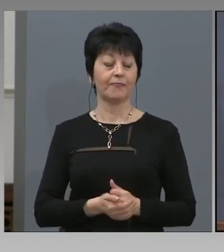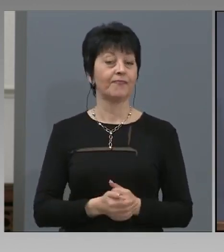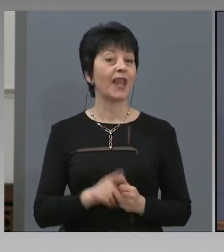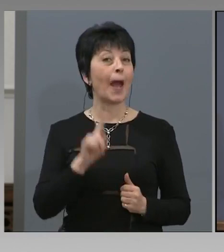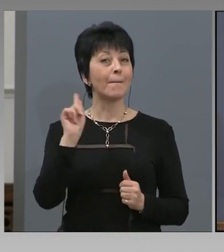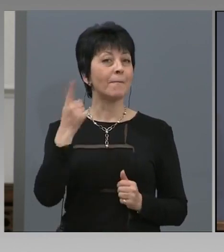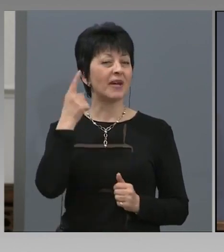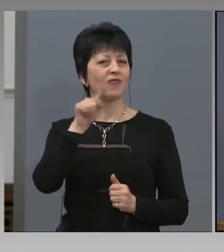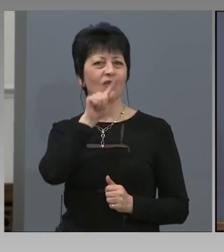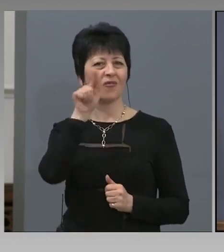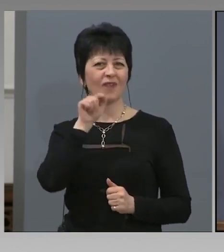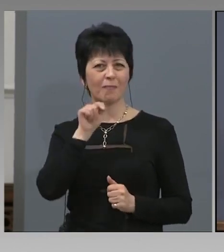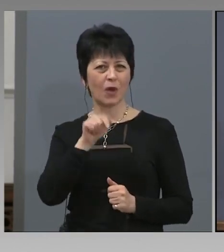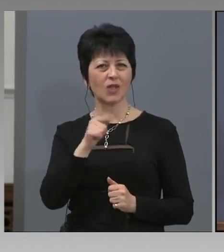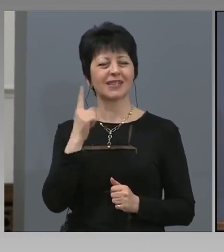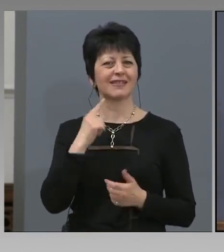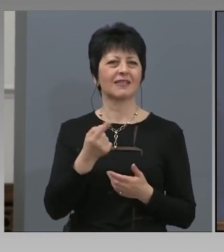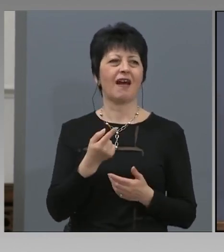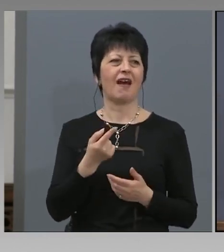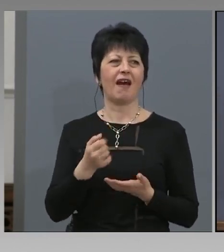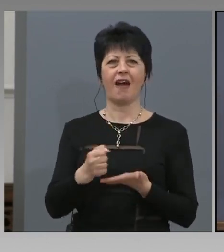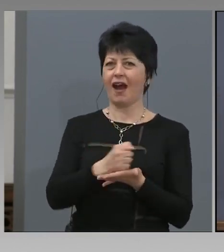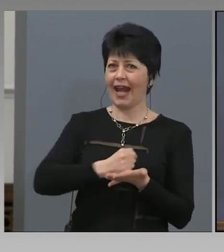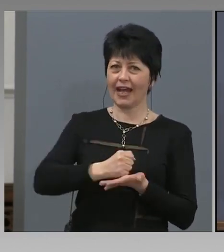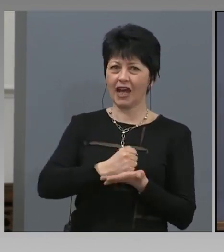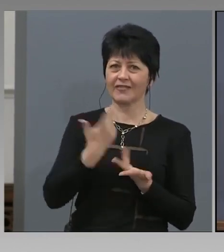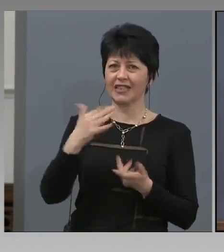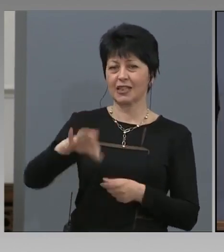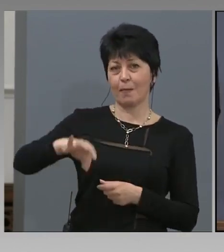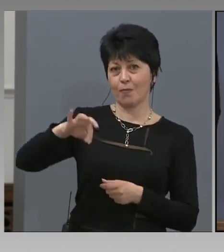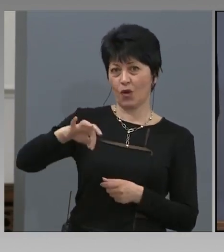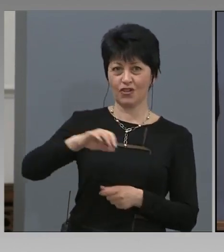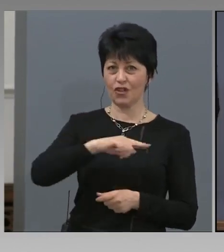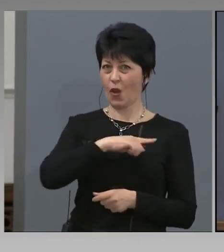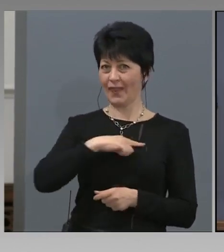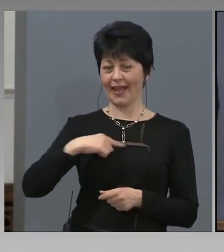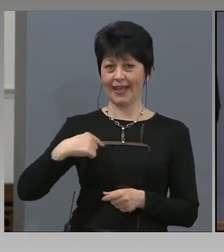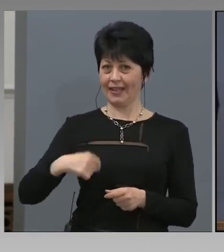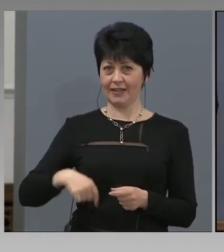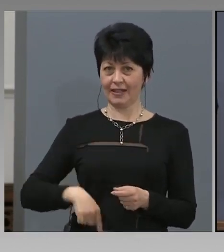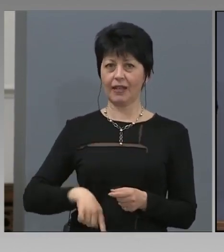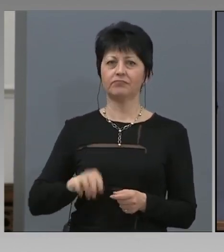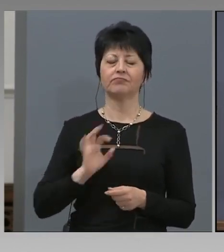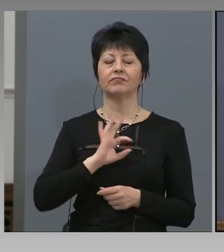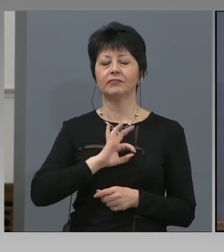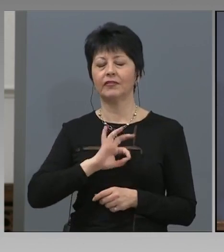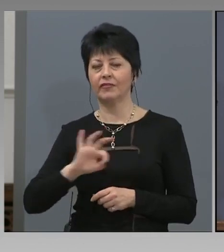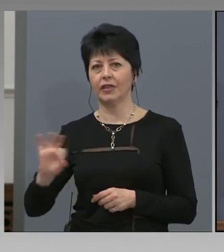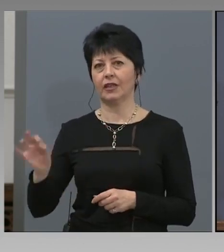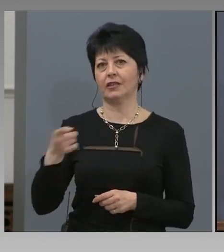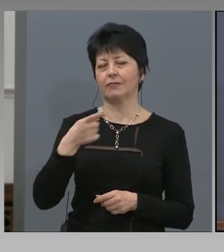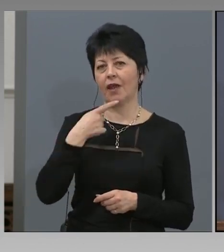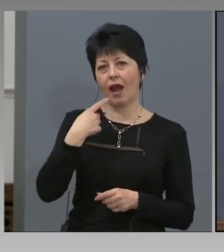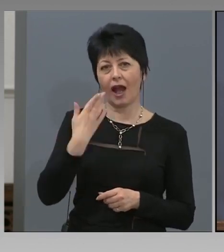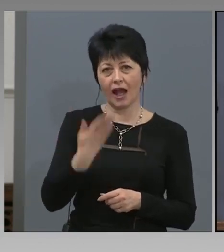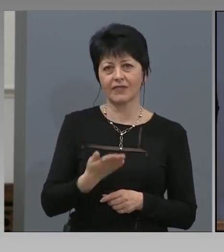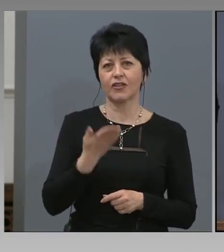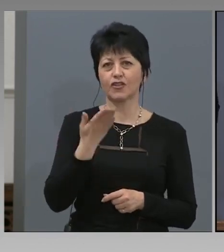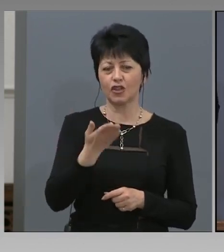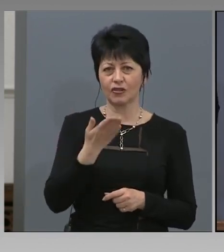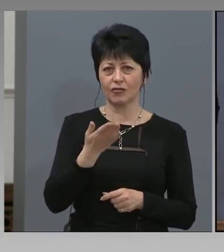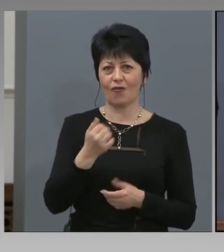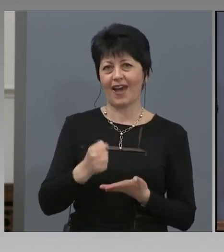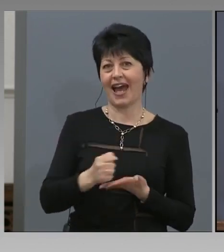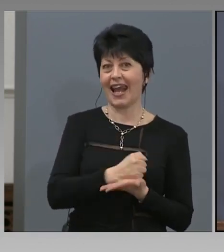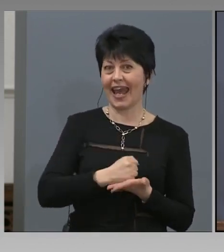Първо въпроса ви за лекарствата, които бяха поръчени от Китай. Винаги сме казвали, че този вид лекарства се